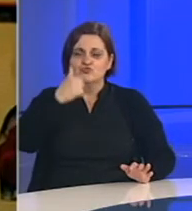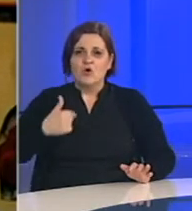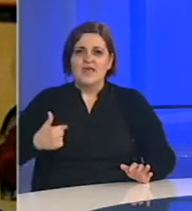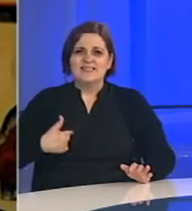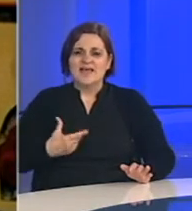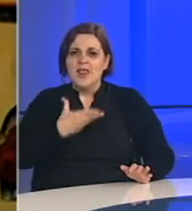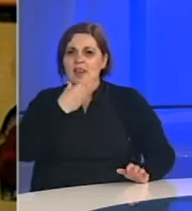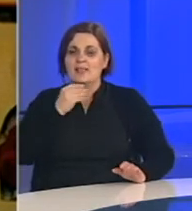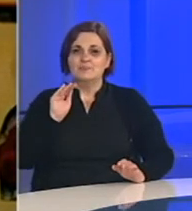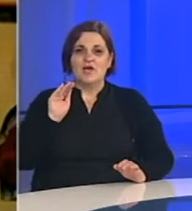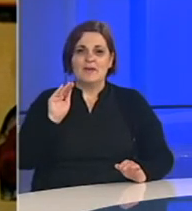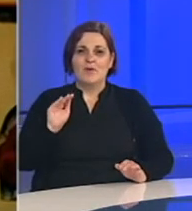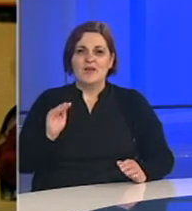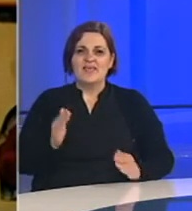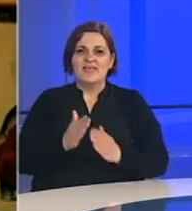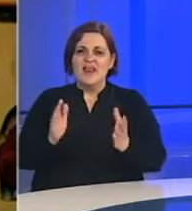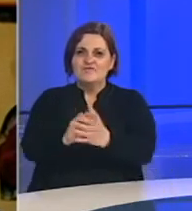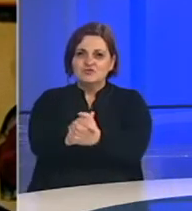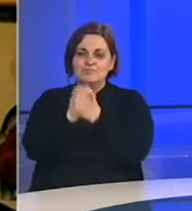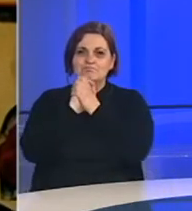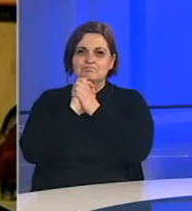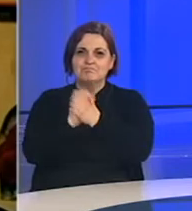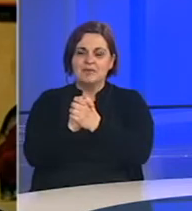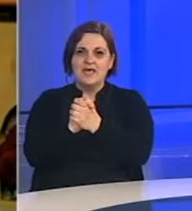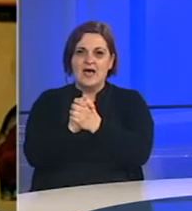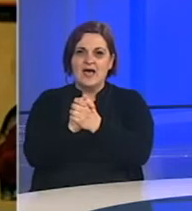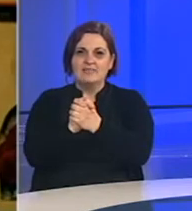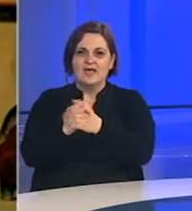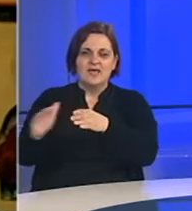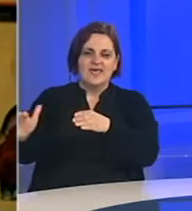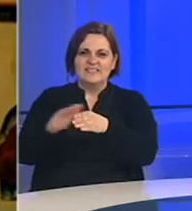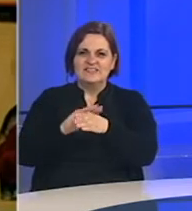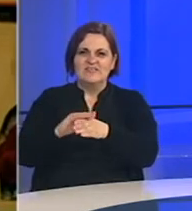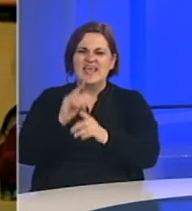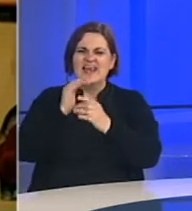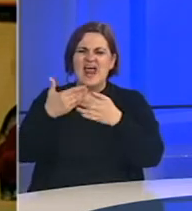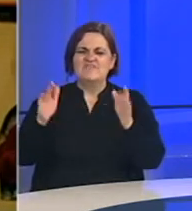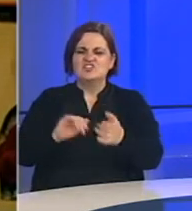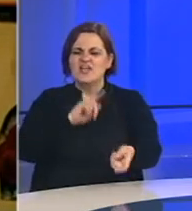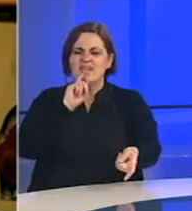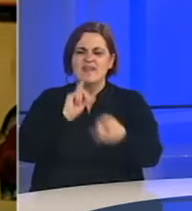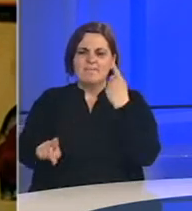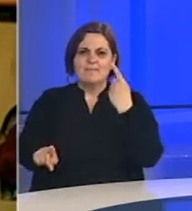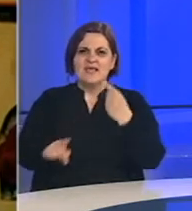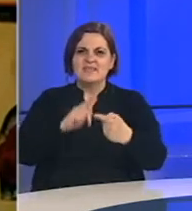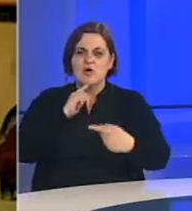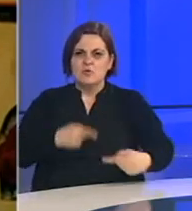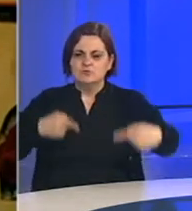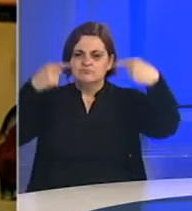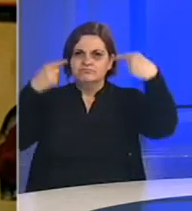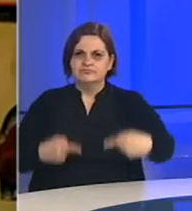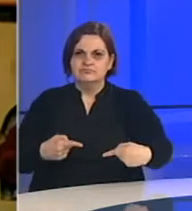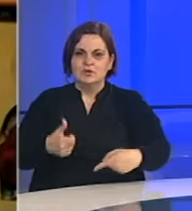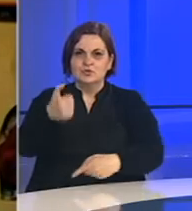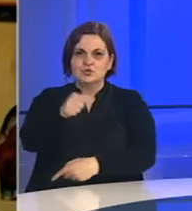najlepša poruka, najveći prijatelji, najveći, izvinite, najveći neprijatelji koji su ratovali stotine